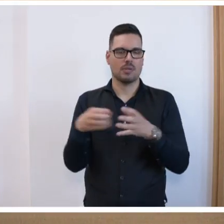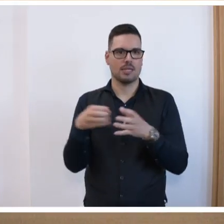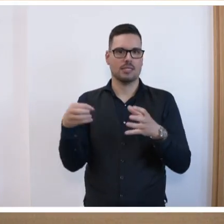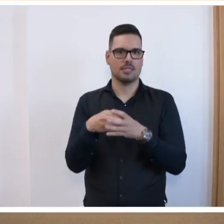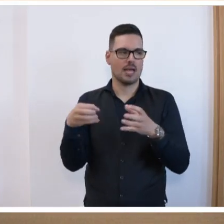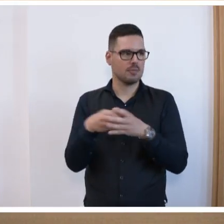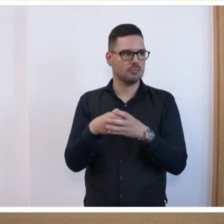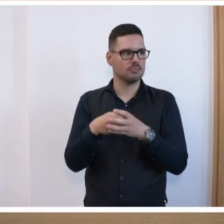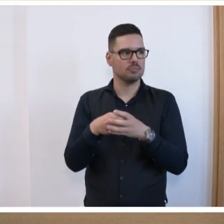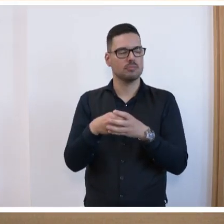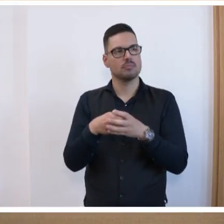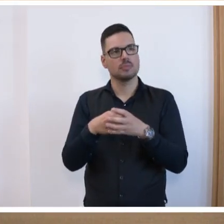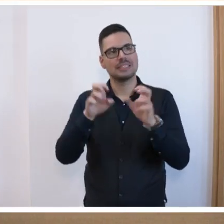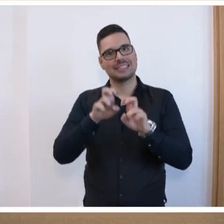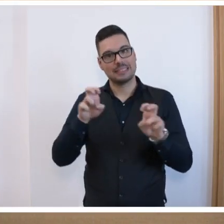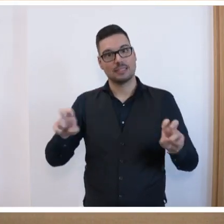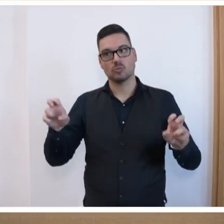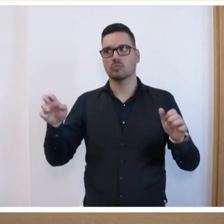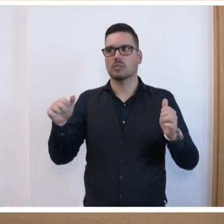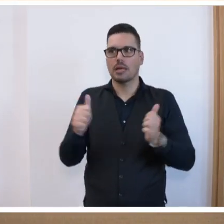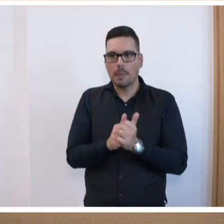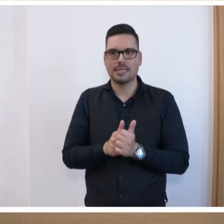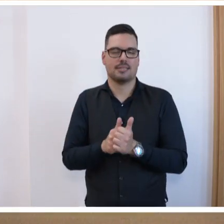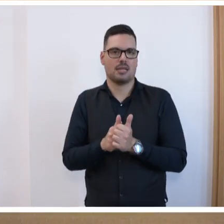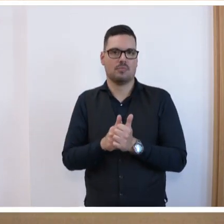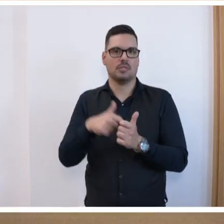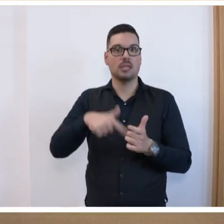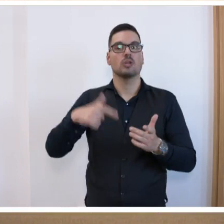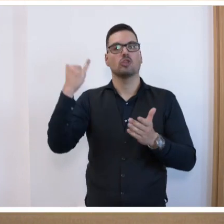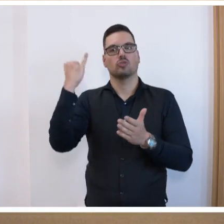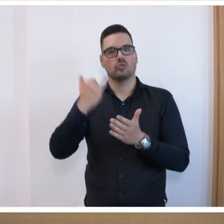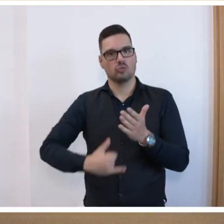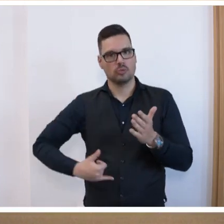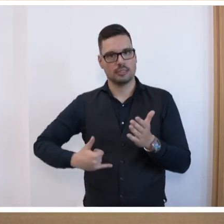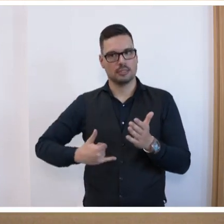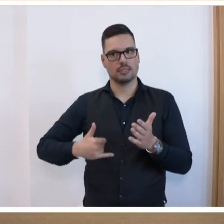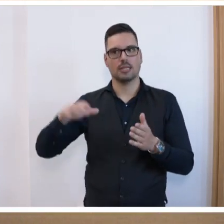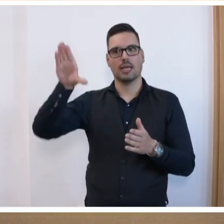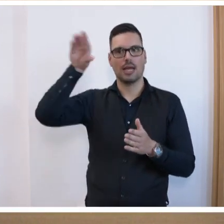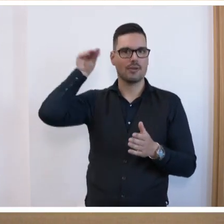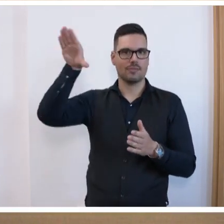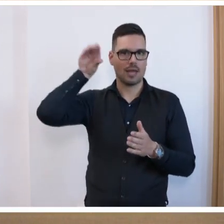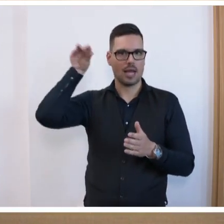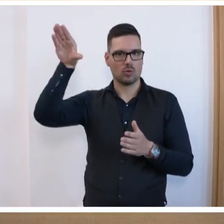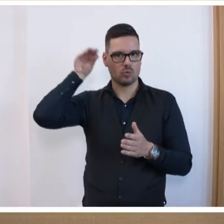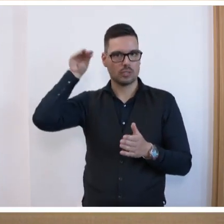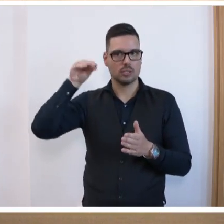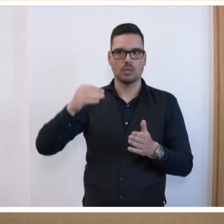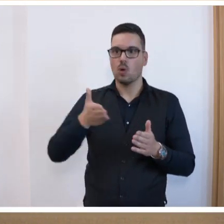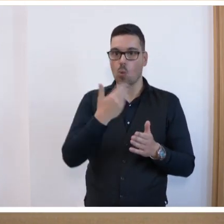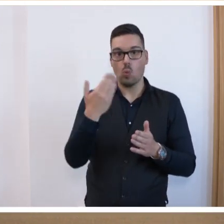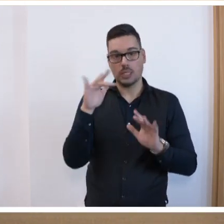nächsten Sitzungen behandeln werden und das, was jetzt zum Schluss genannt wurde, nämlich die Erfahrungen ohne Kritik